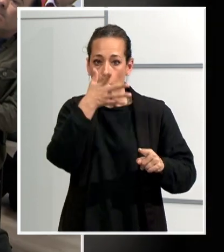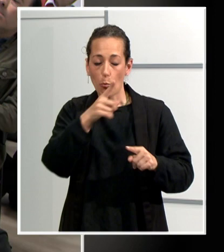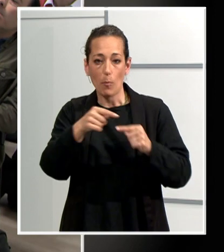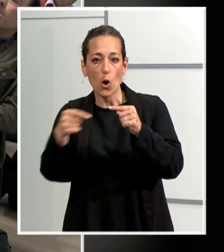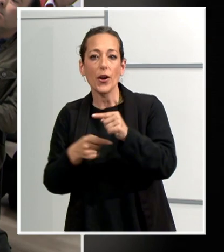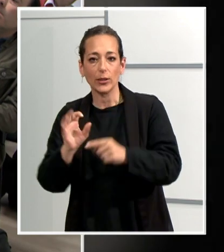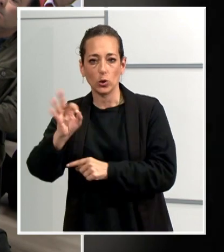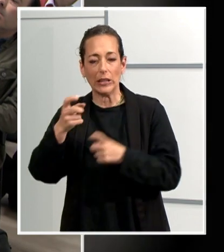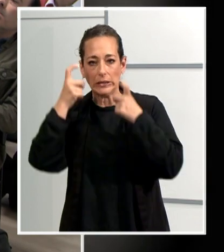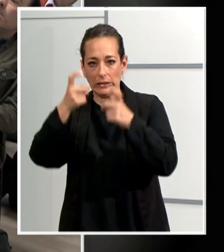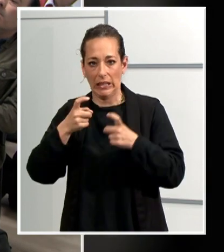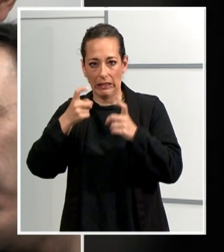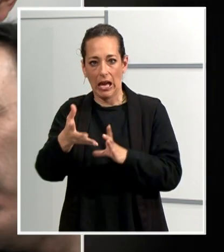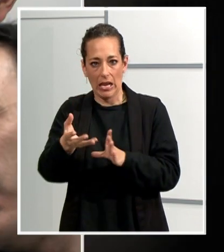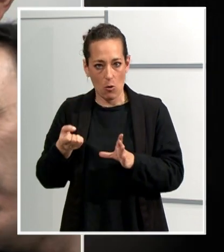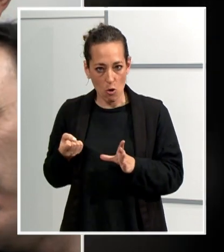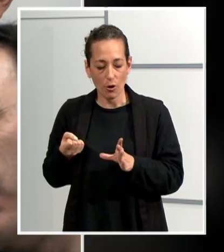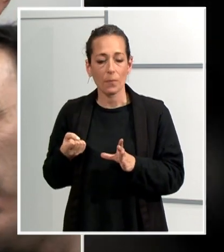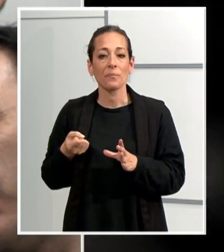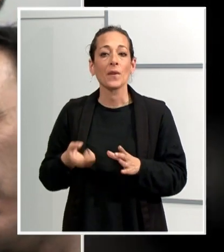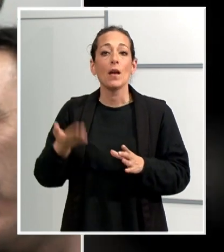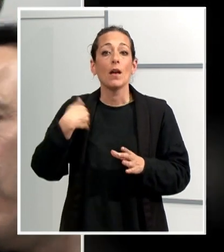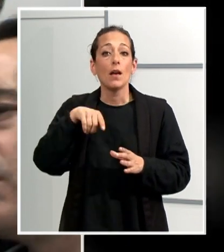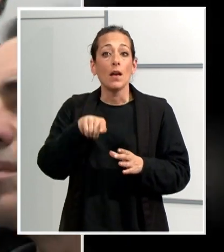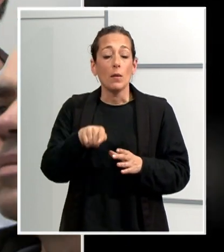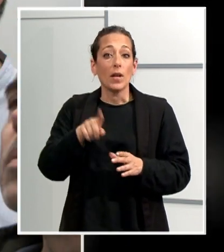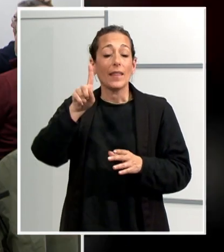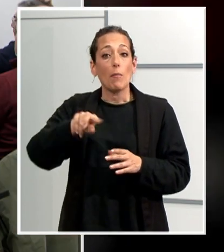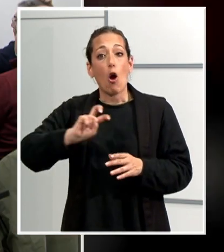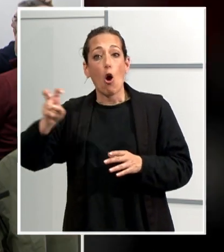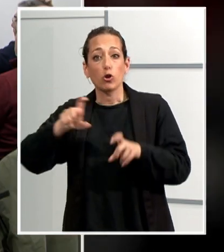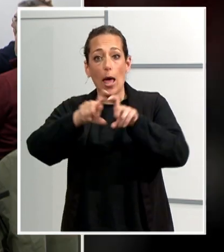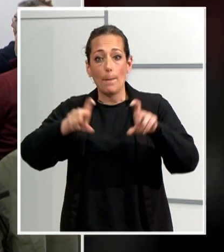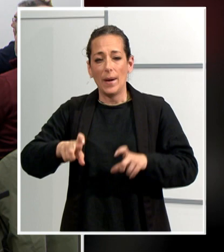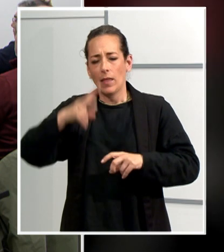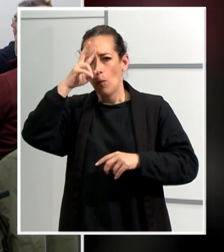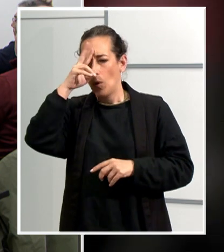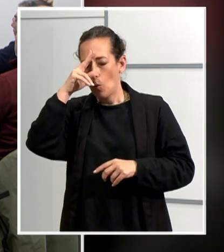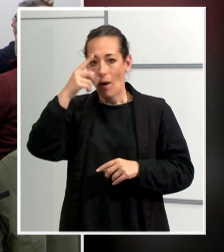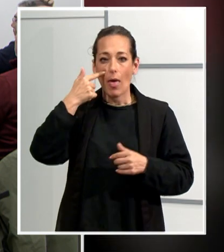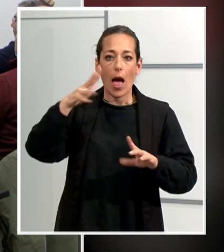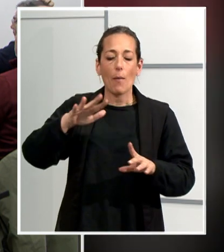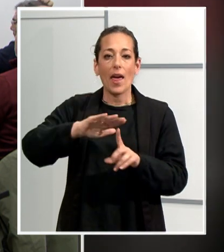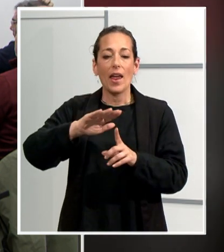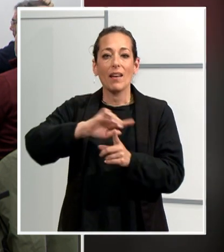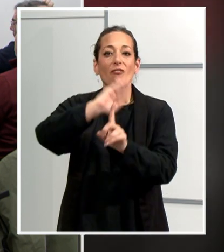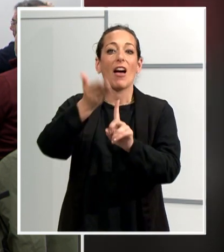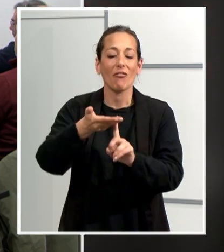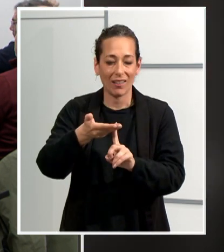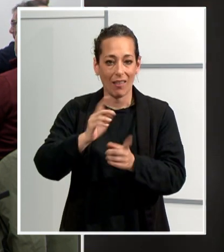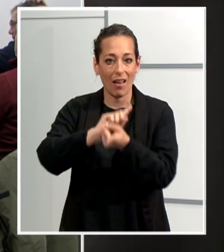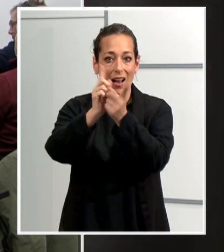possibilitat d'utilitzar aigües regenerades i depurades, també hi ha empreses preocupades per com pot afectar aquest canvi al seu producte final.